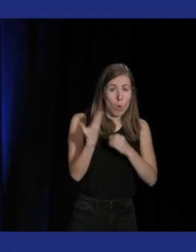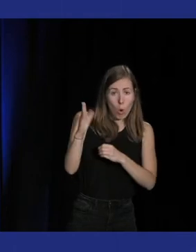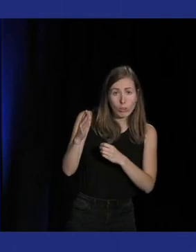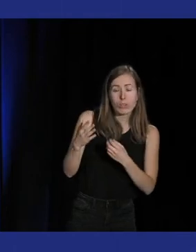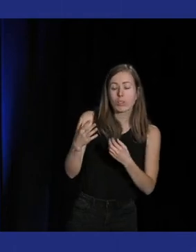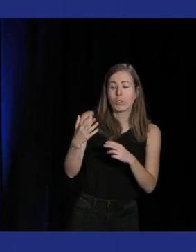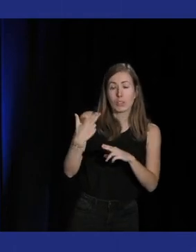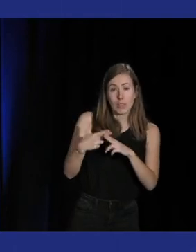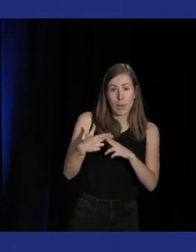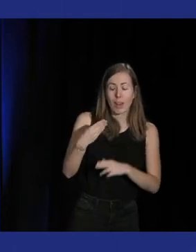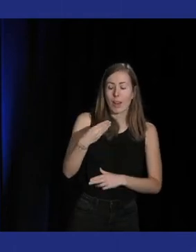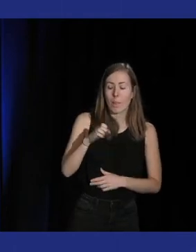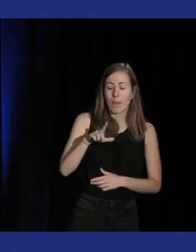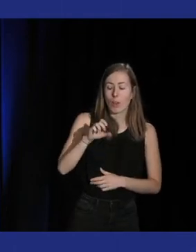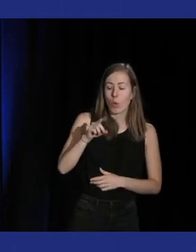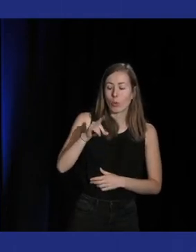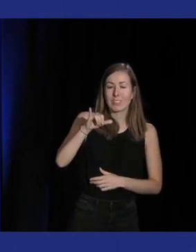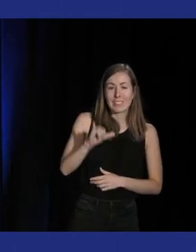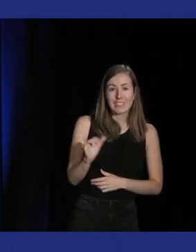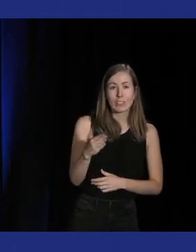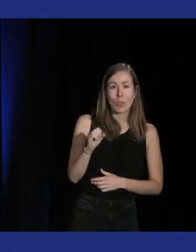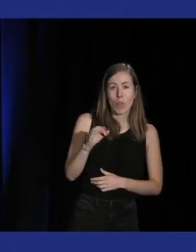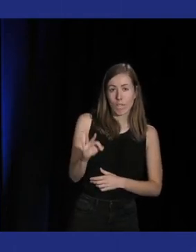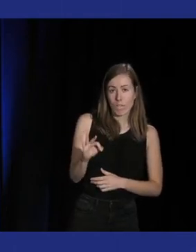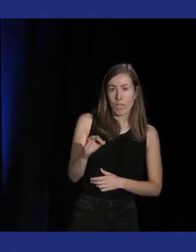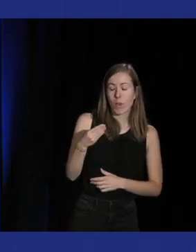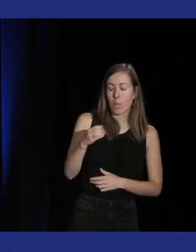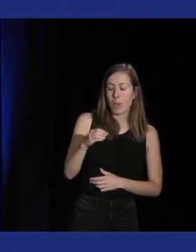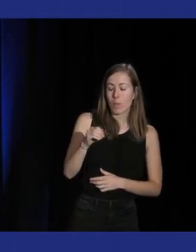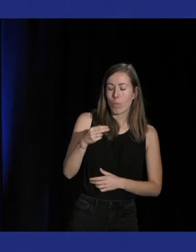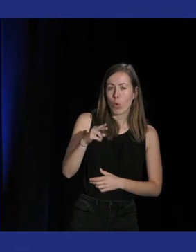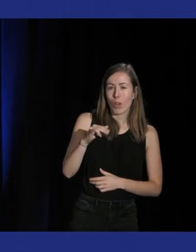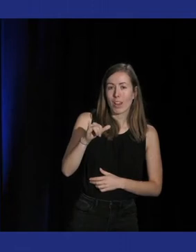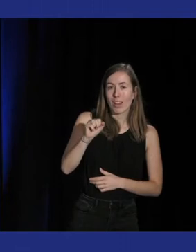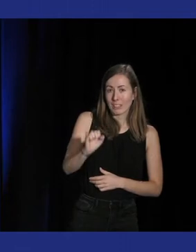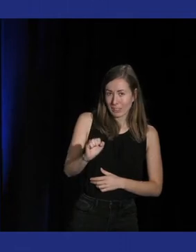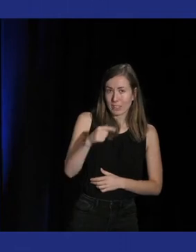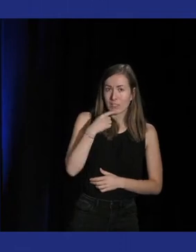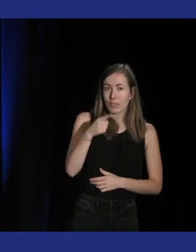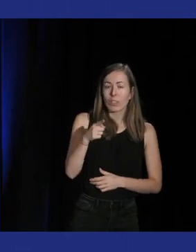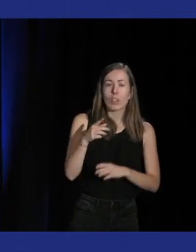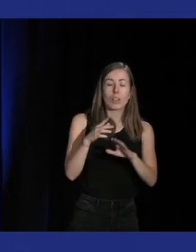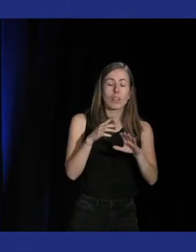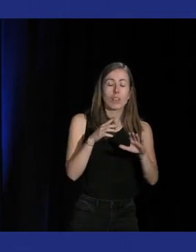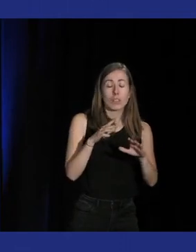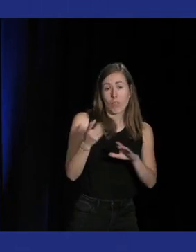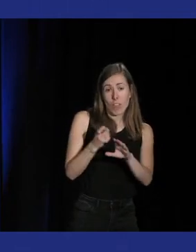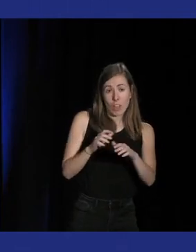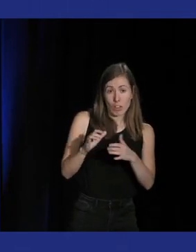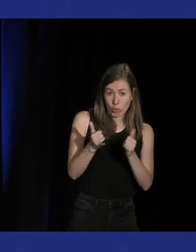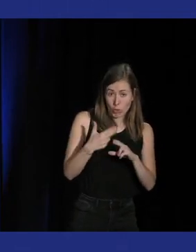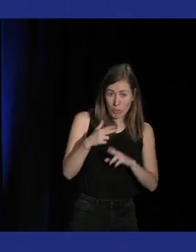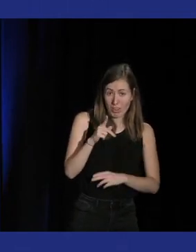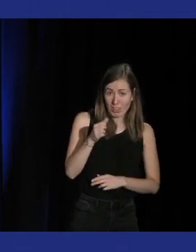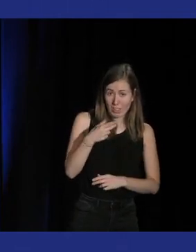Melody of Memories donc c'est le jeu de rythme mais Kingdom Hearts donc on est toujours chez Square mais avec la série Kingdom Hearts qui va sur la